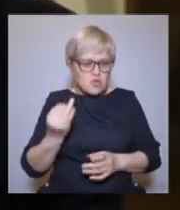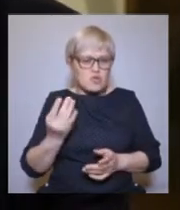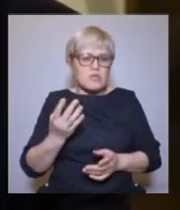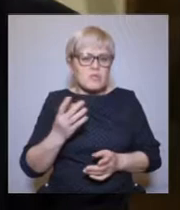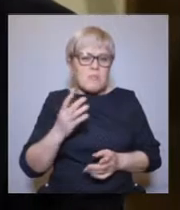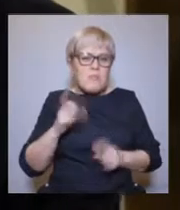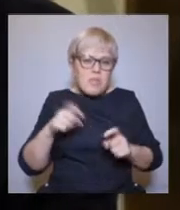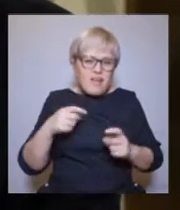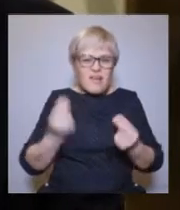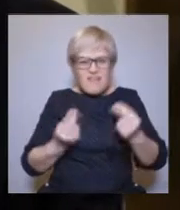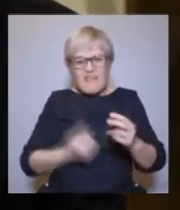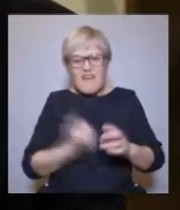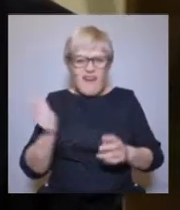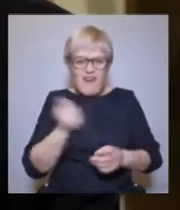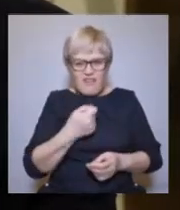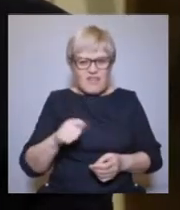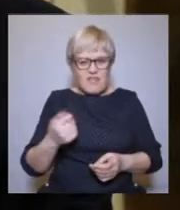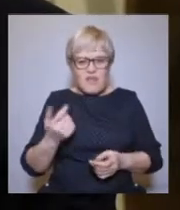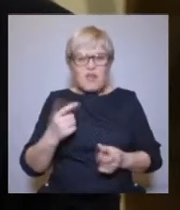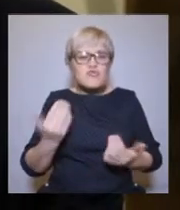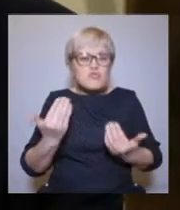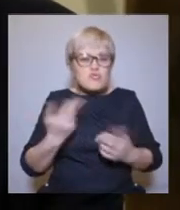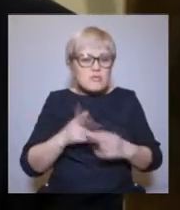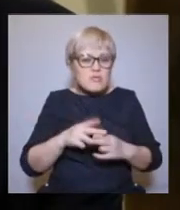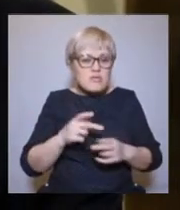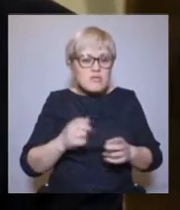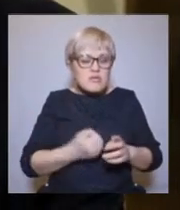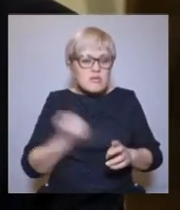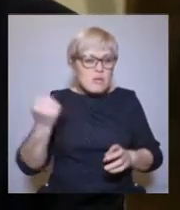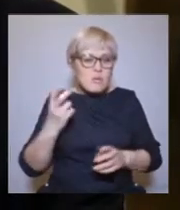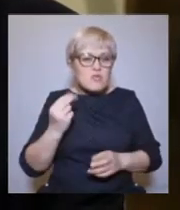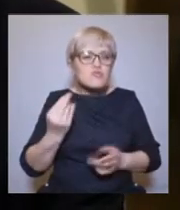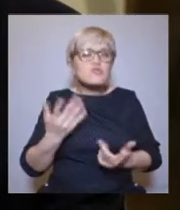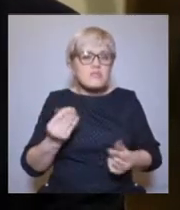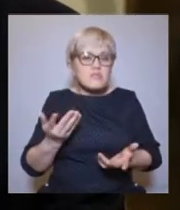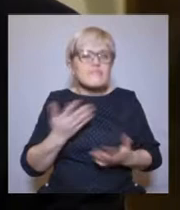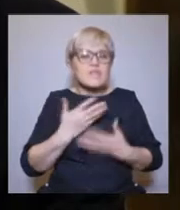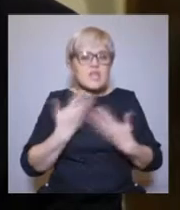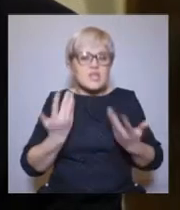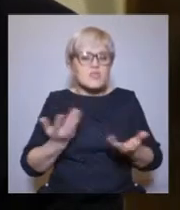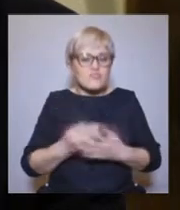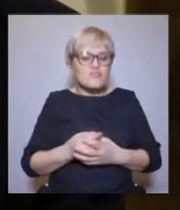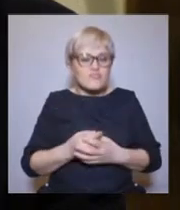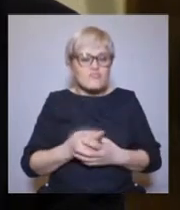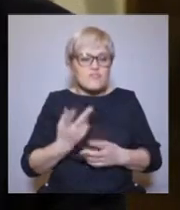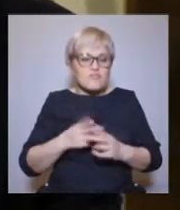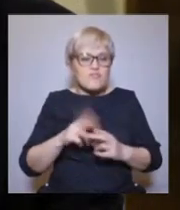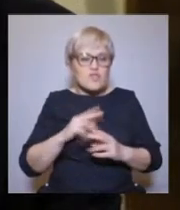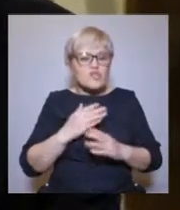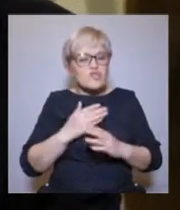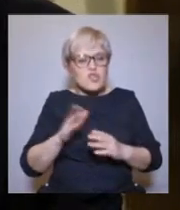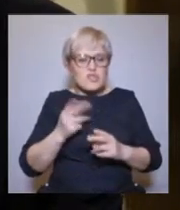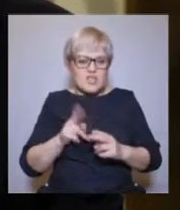И, к сожалению, в эти моменты никто не среагировал тогда. И часть вот этой истории, она просто